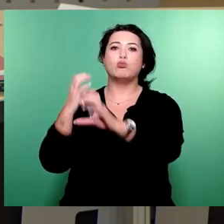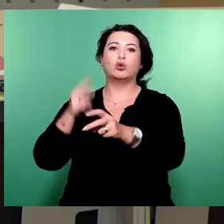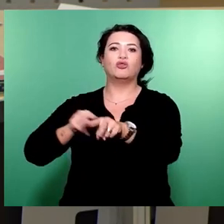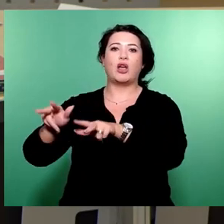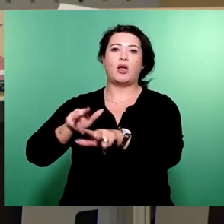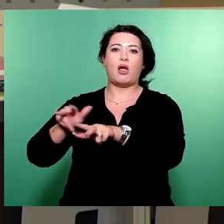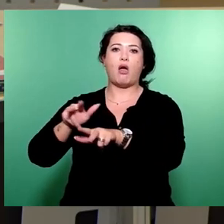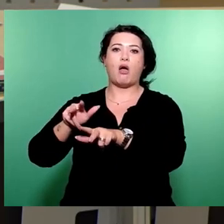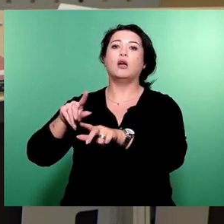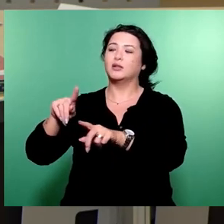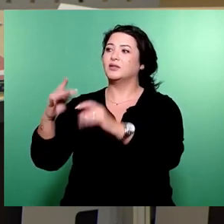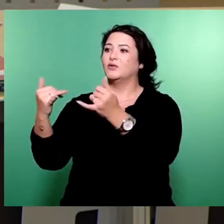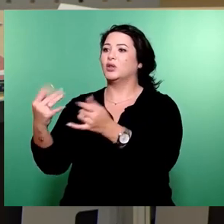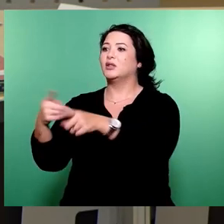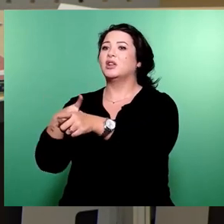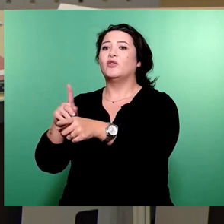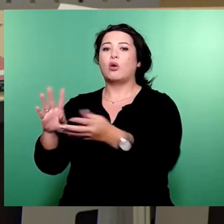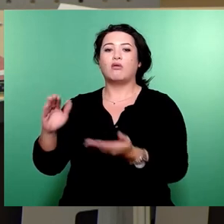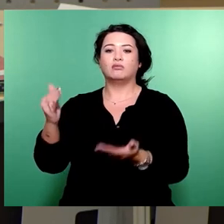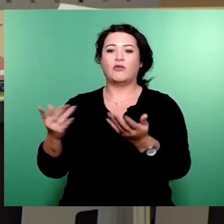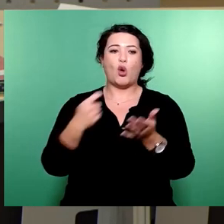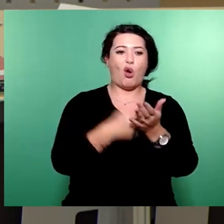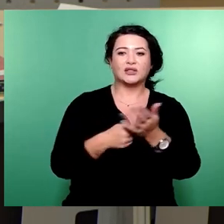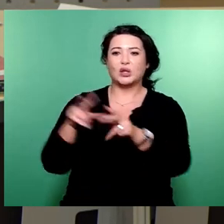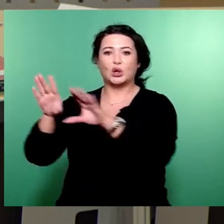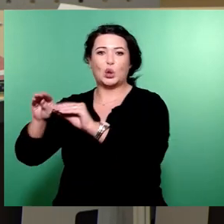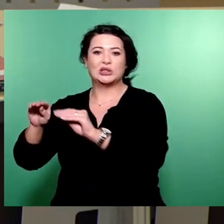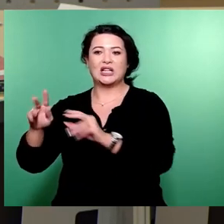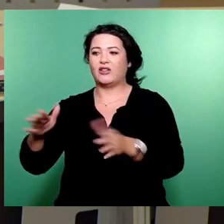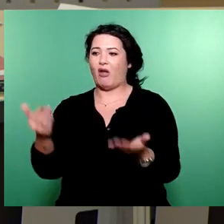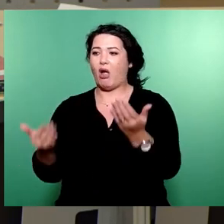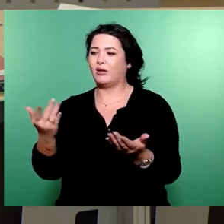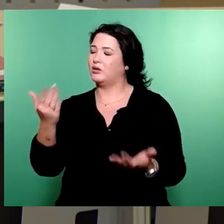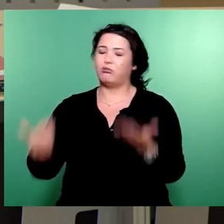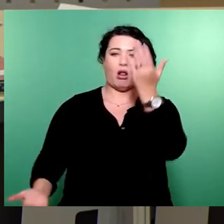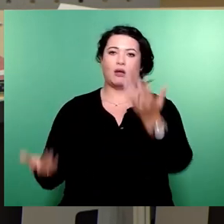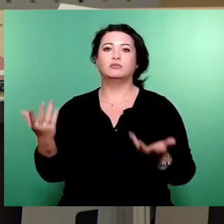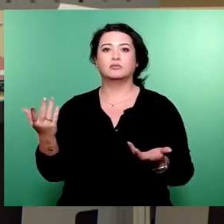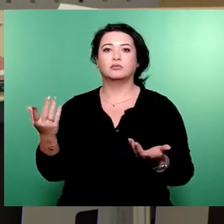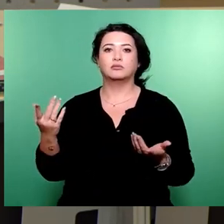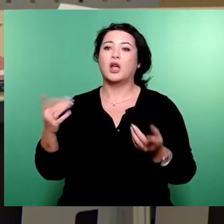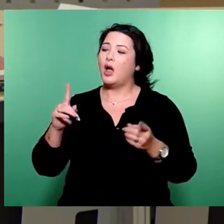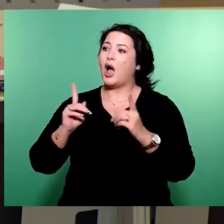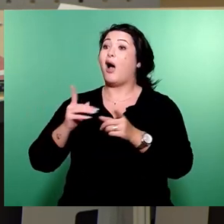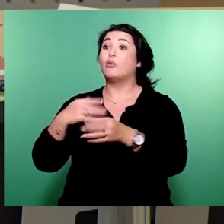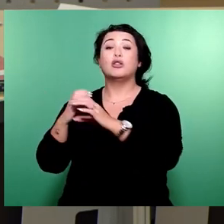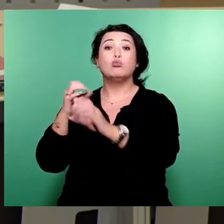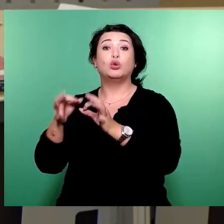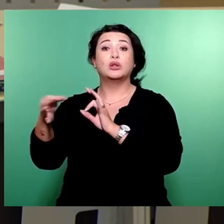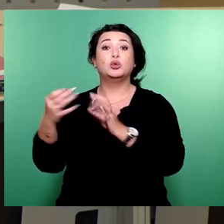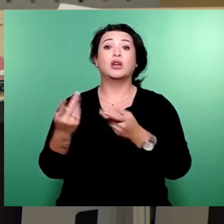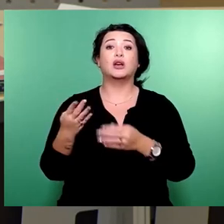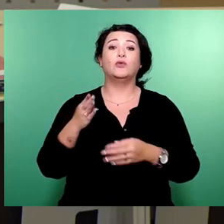mit einem miserablen Kosten-Nutzen-Verhältnis und ohne jede Wirkung auf den Modelsplit. Aber die Buslinie Südwest mit